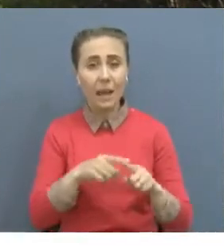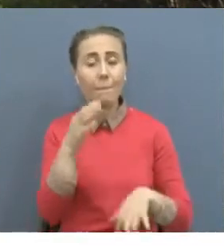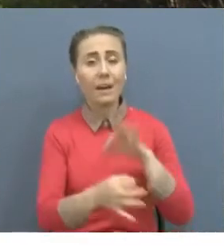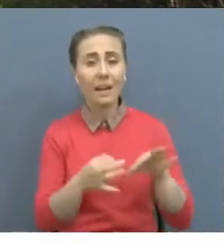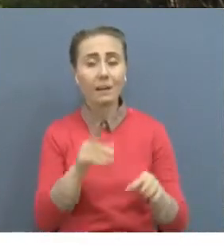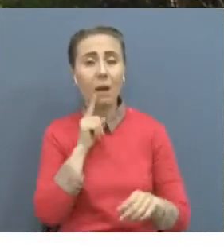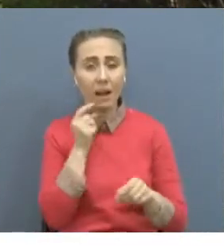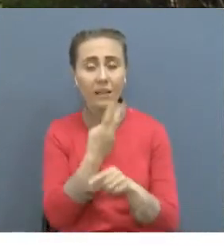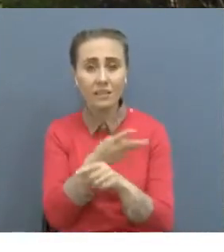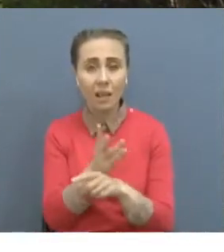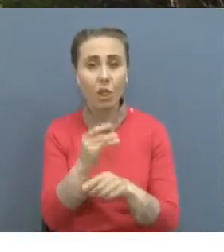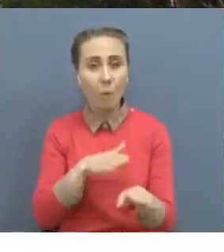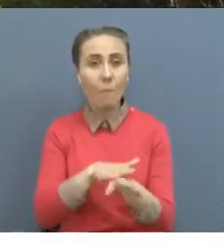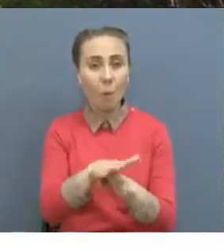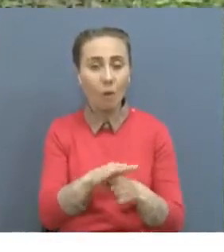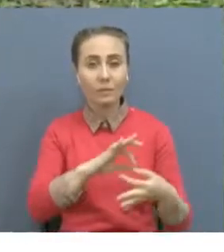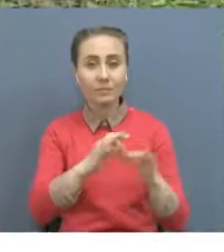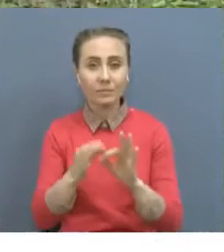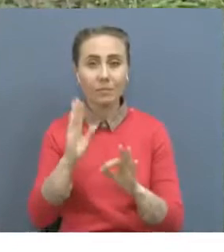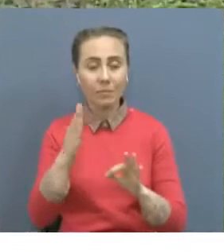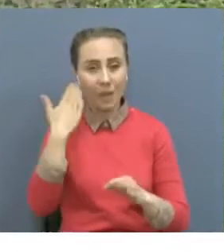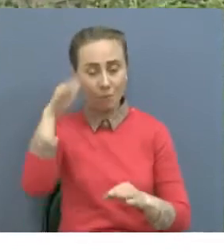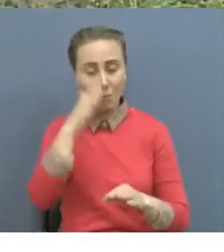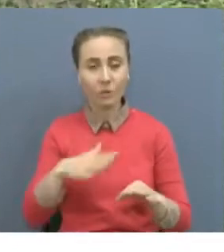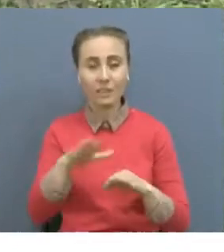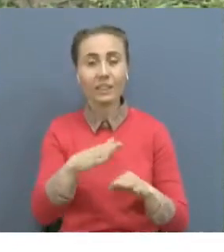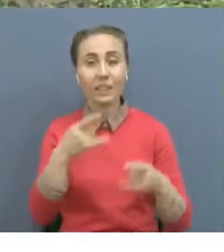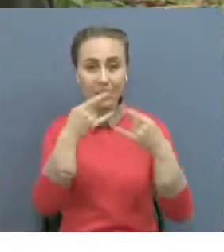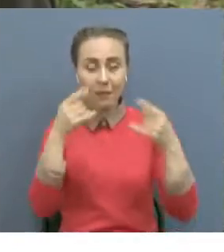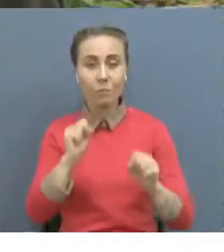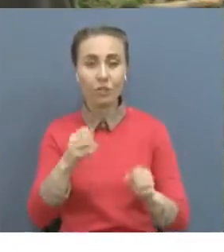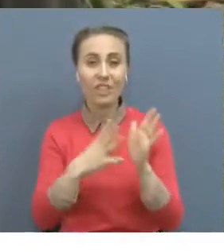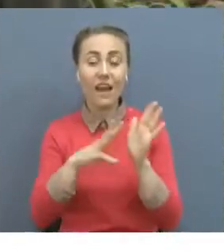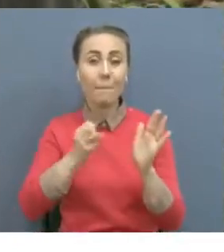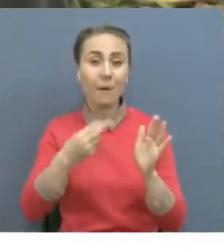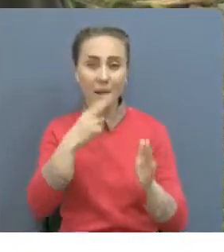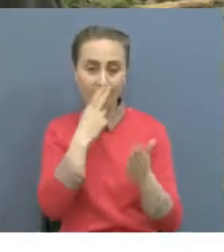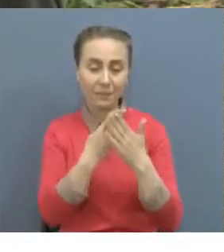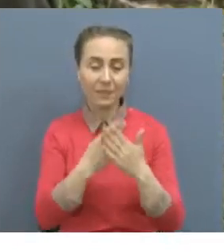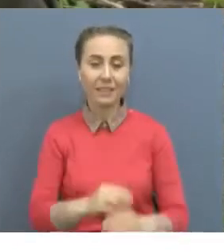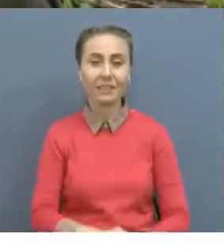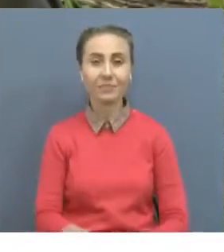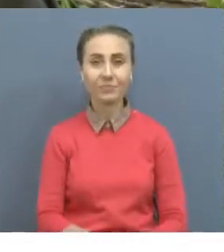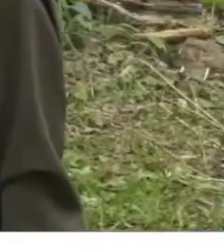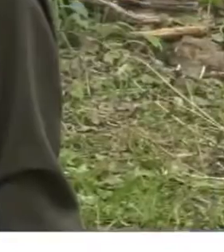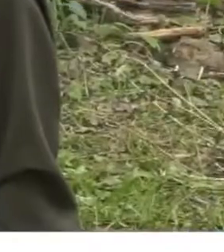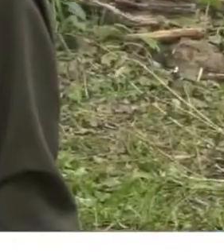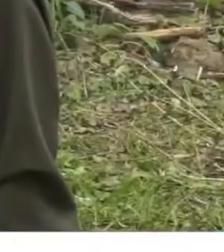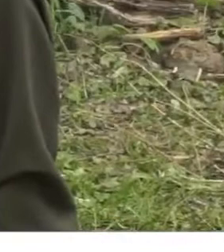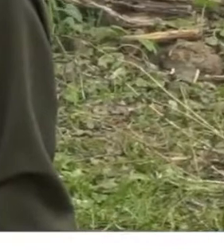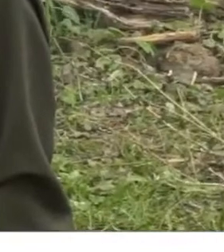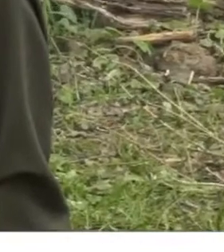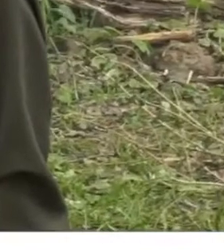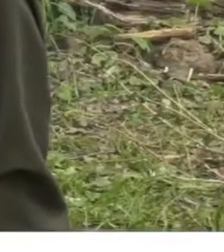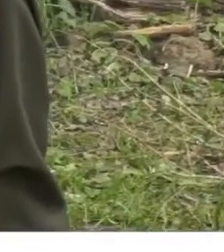-шы мамыргыны тамашылайласыдар. Бибу Нұрамырханғызы Василий Вережников, Ермек Махметов, Жамбыл Балтаев, Кокши